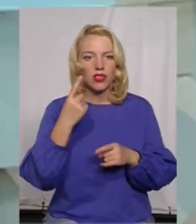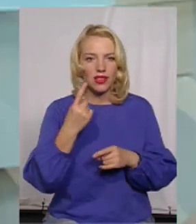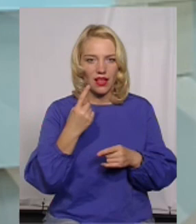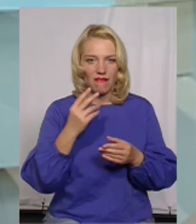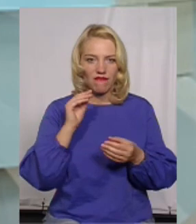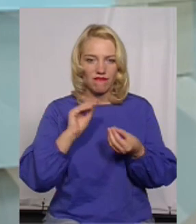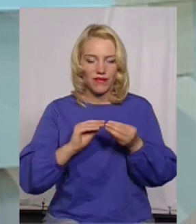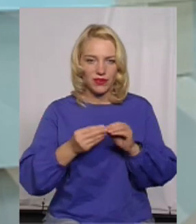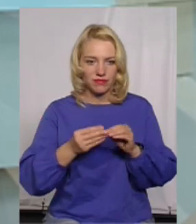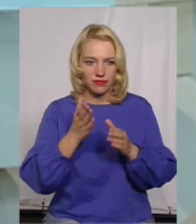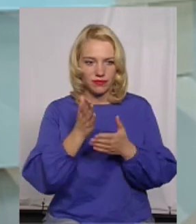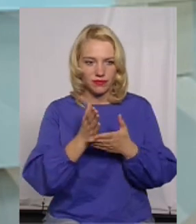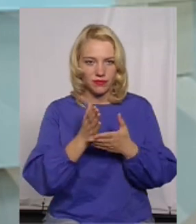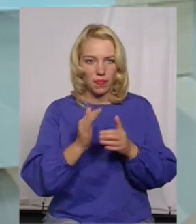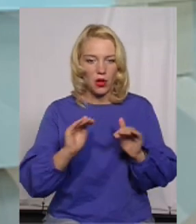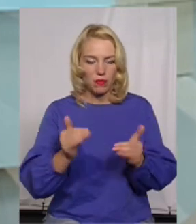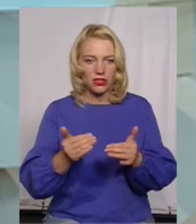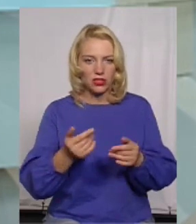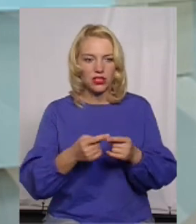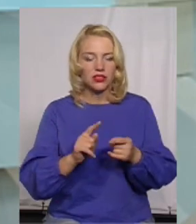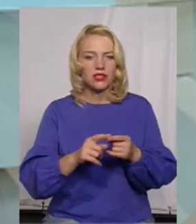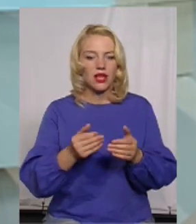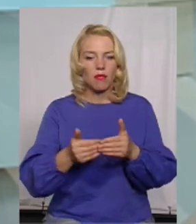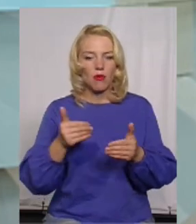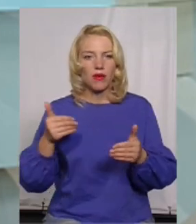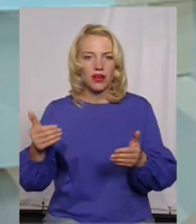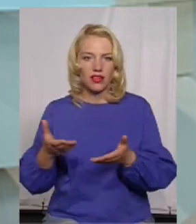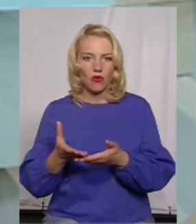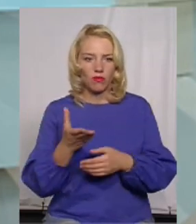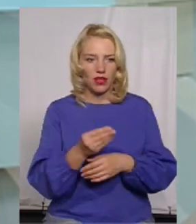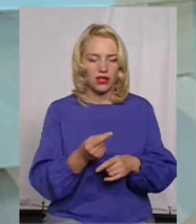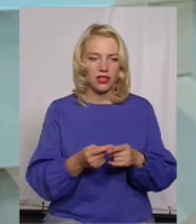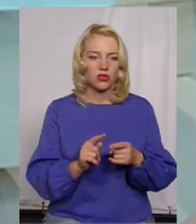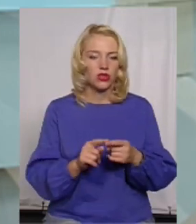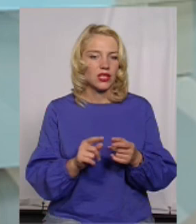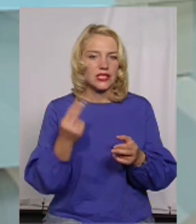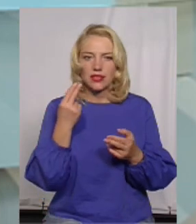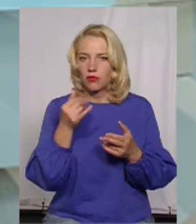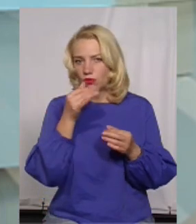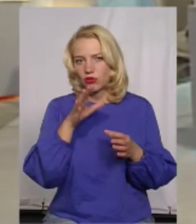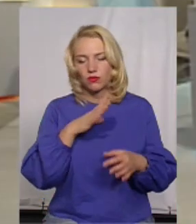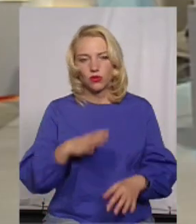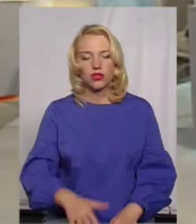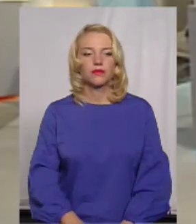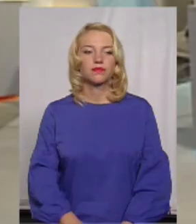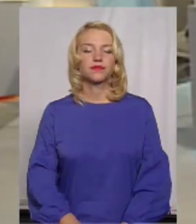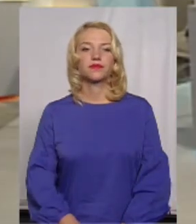обмеженість, що це попередня оплата. Тобто, тут такої заборгованості вже не може бути.